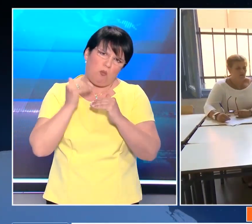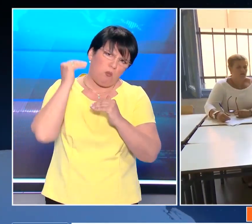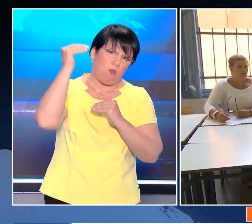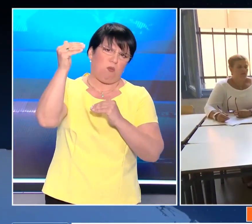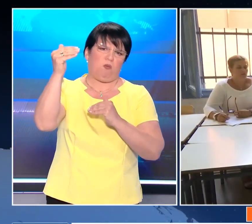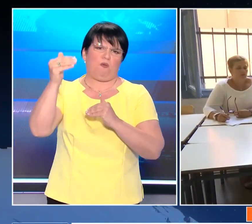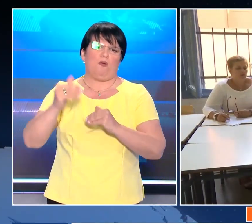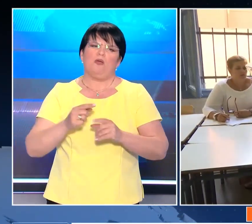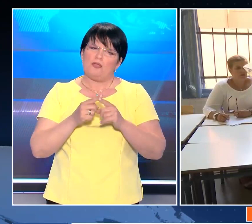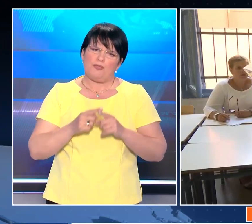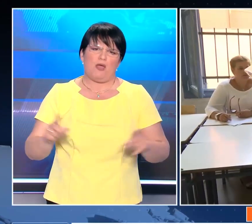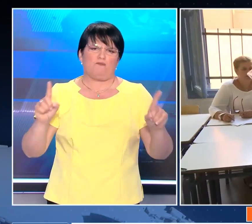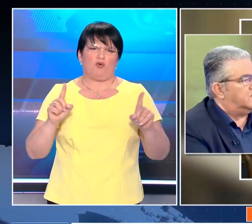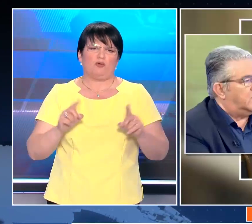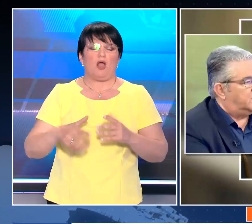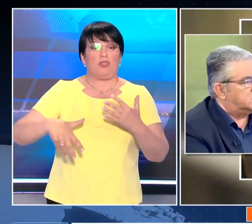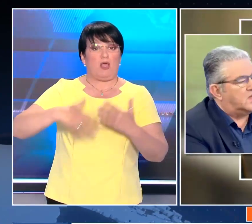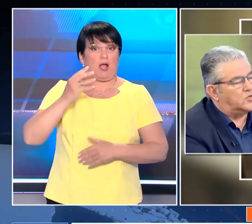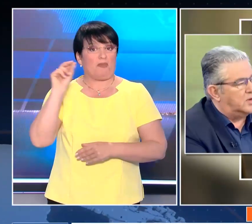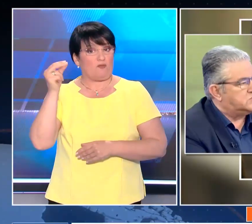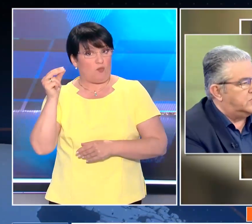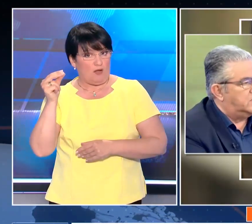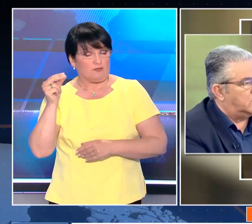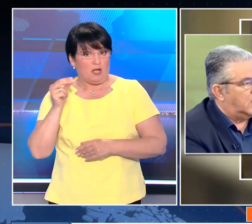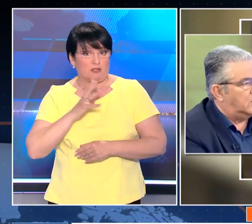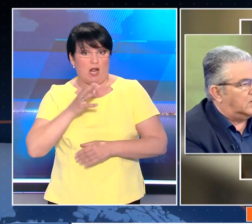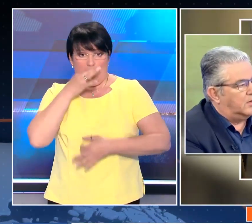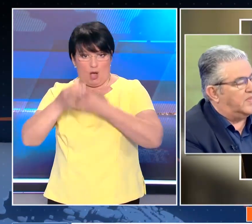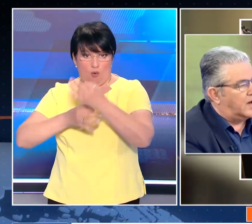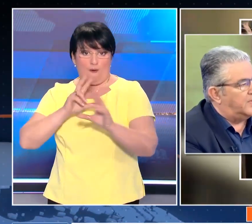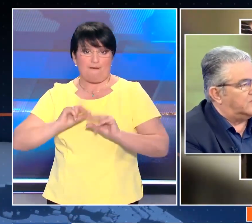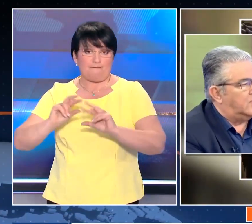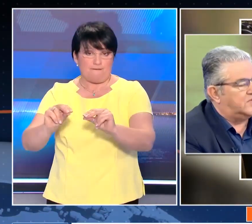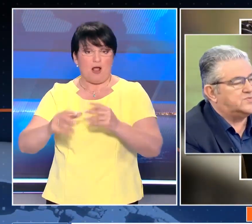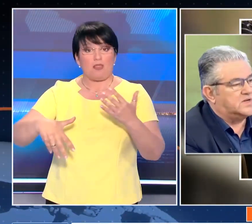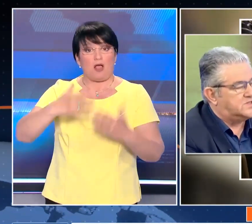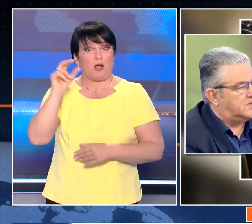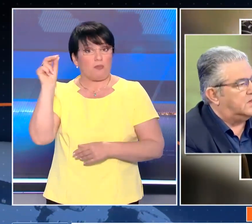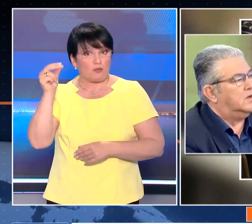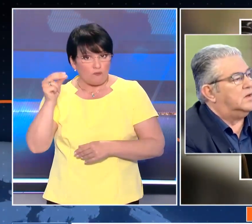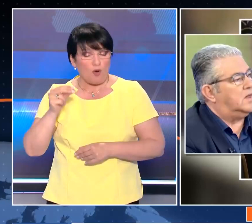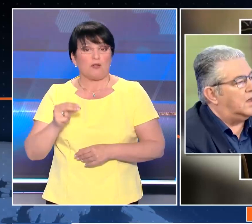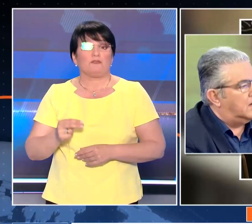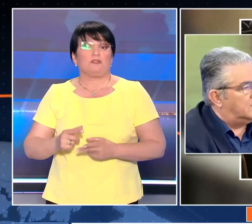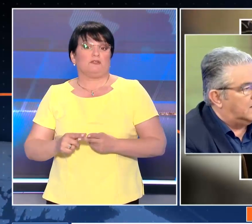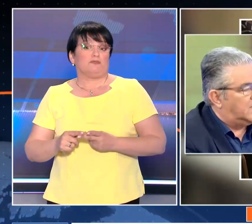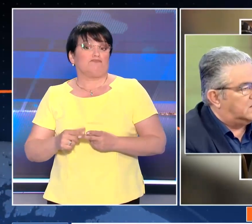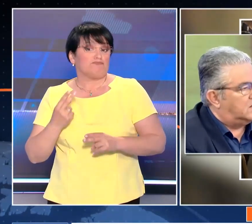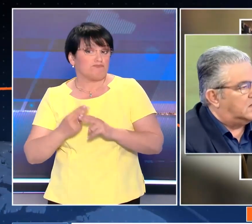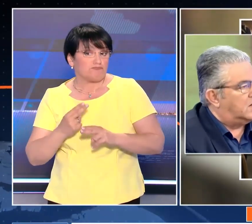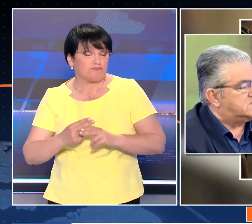διαφορετικό πράγμα να έχεις 15 βουλευτές και αυτό λέμε στον ελληνικό λαό. Με 15 βουλευτές μας είδε και